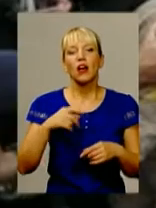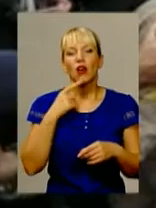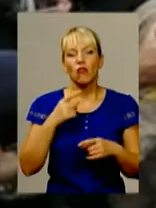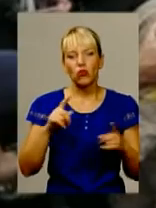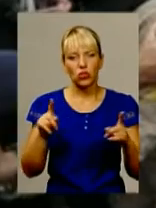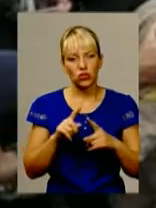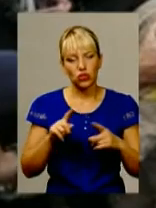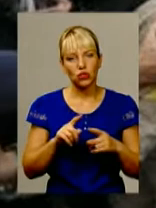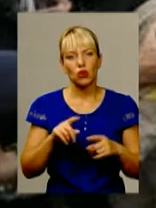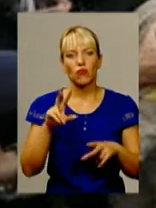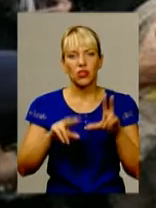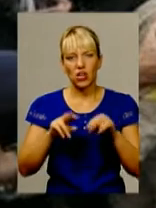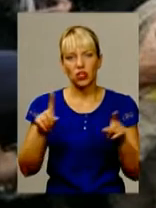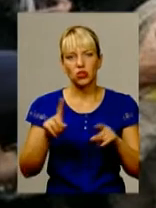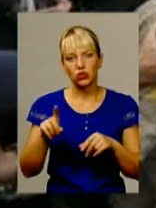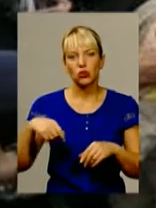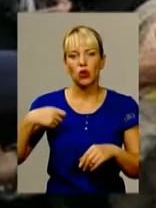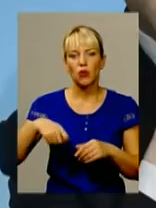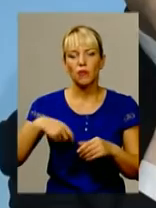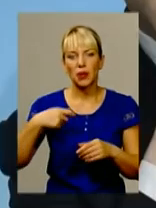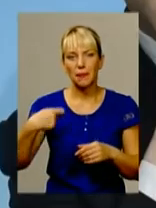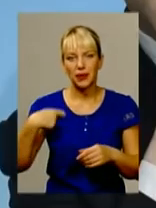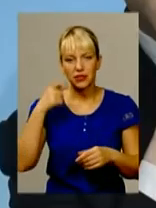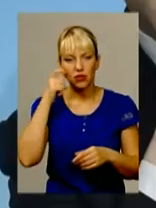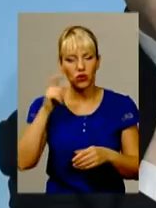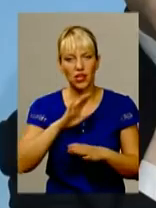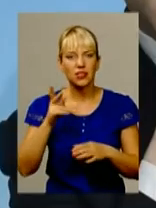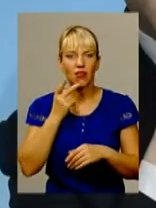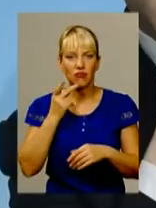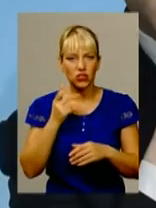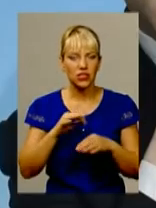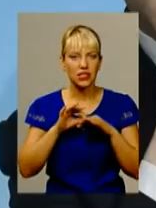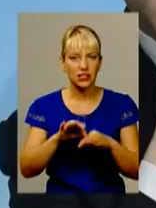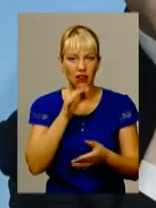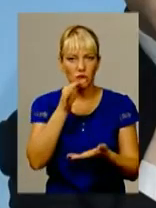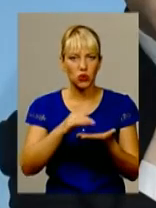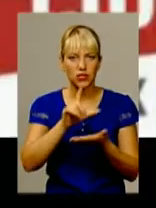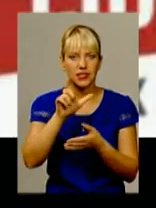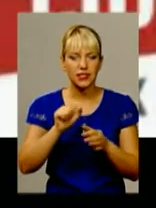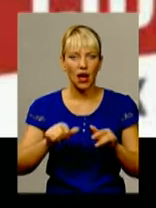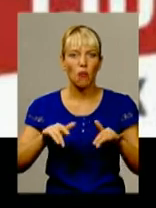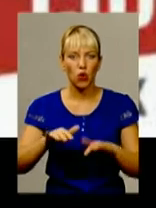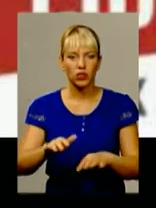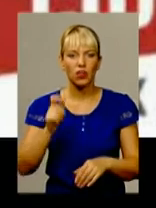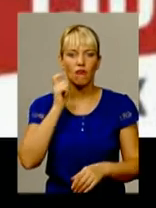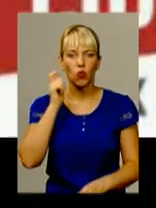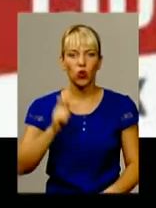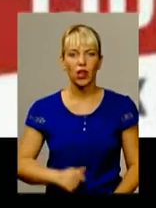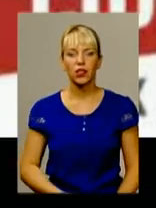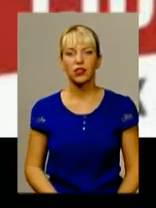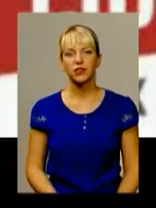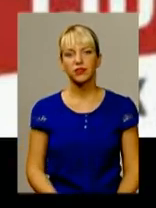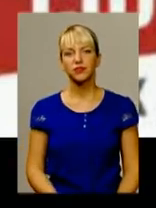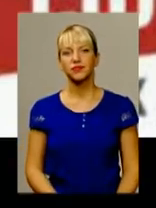що майданівці вважають, нинішній глава держави не завжди несе відповідальність за події Україні. Світлана Русіна, Іван Мовчан для